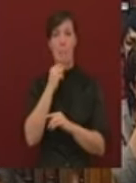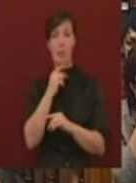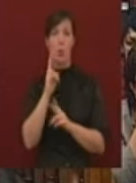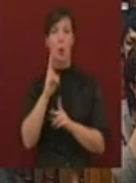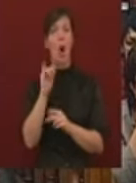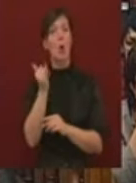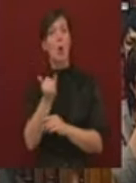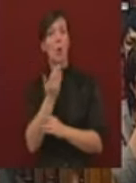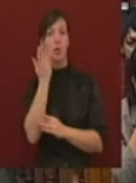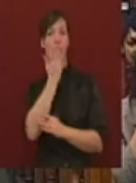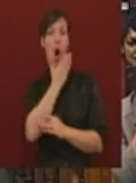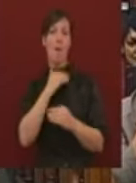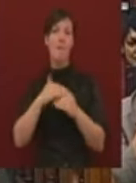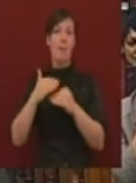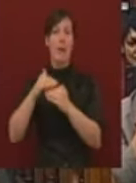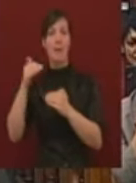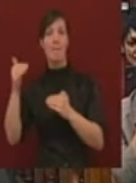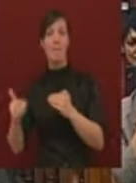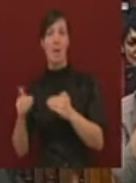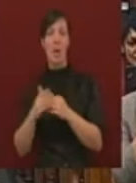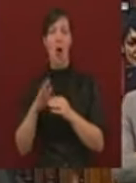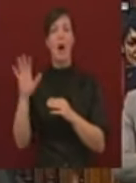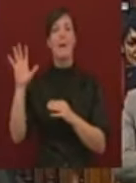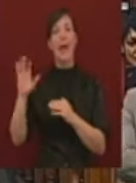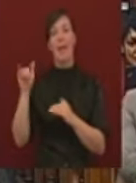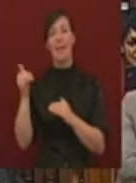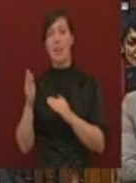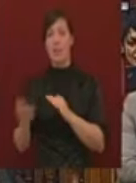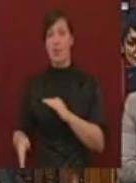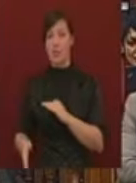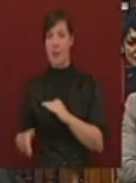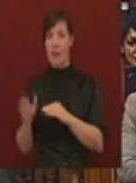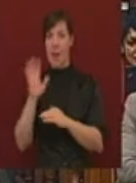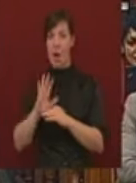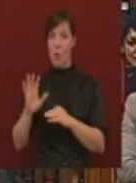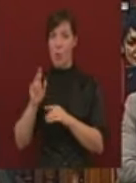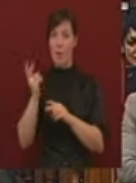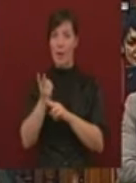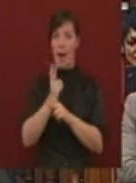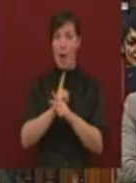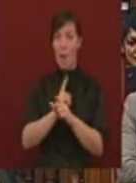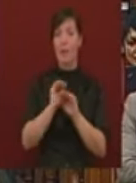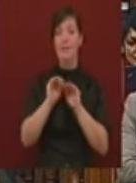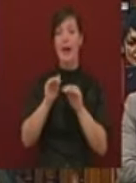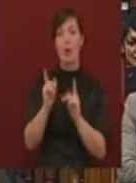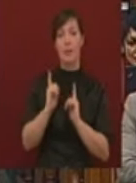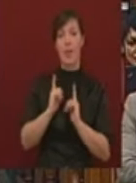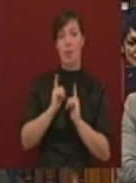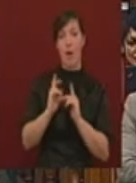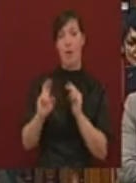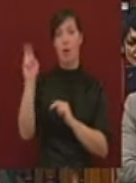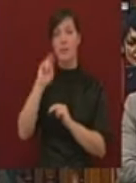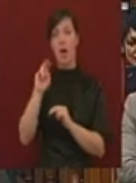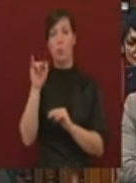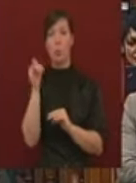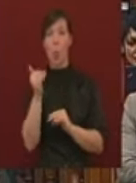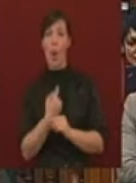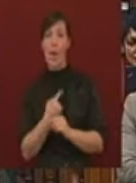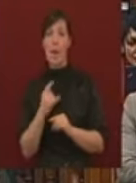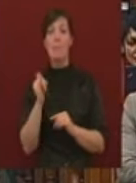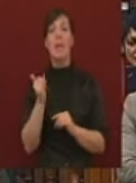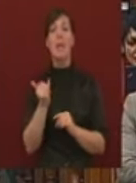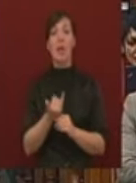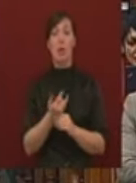amikor a félperiféria, a kelet és déleurópai országok támogatást várnak az Európai Uniótól. És szuverenitás kérdése az is,